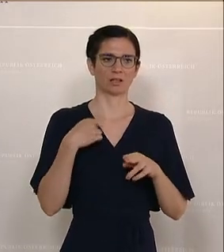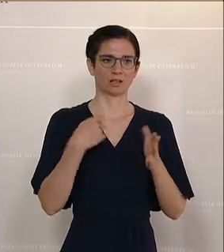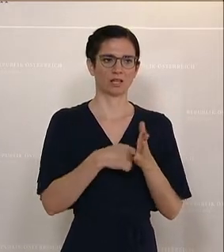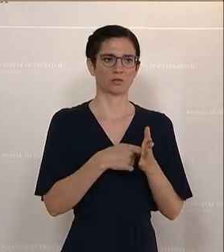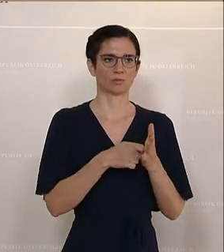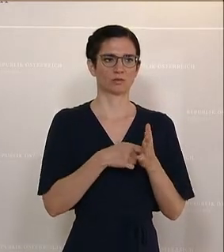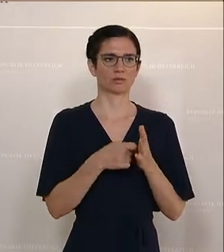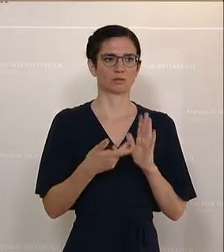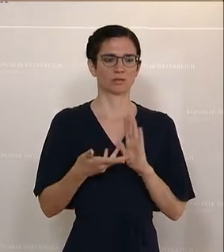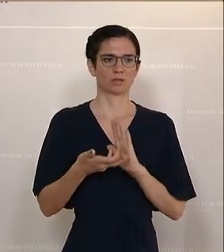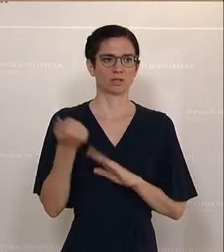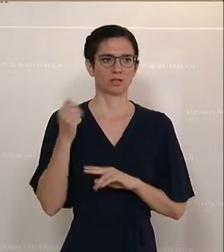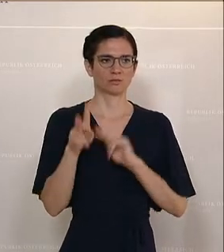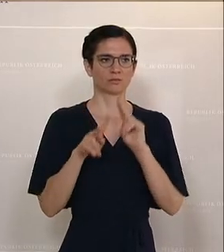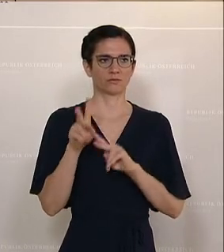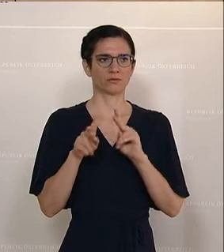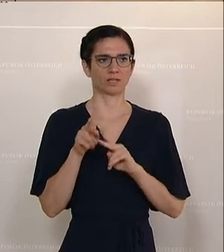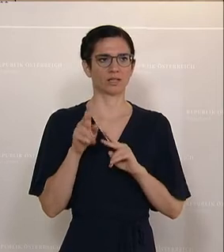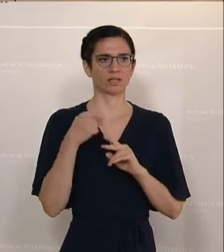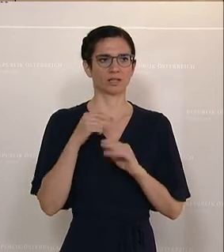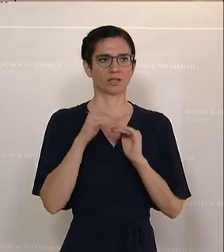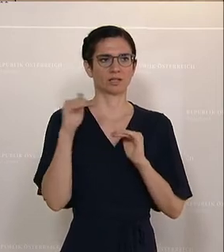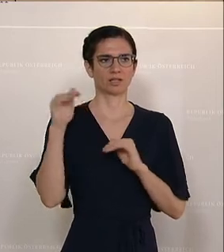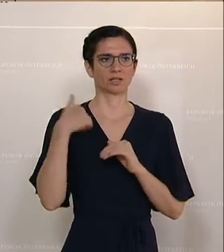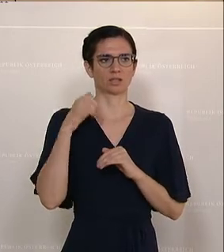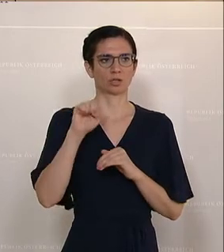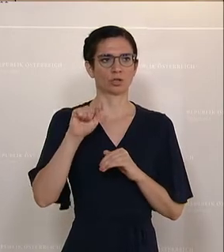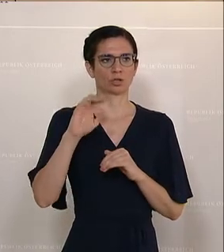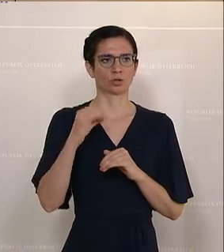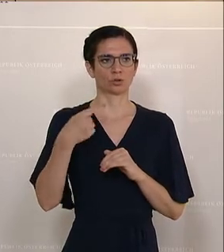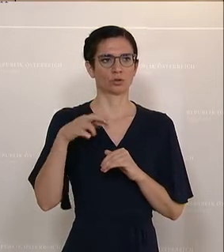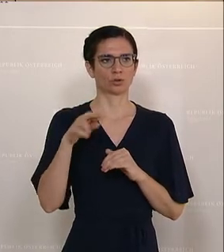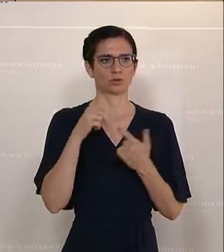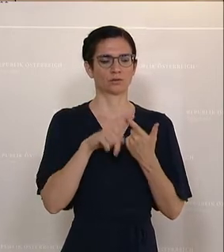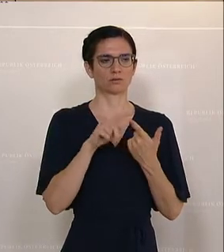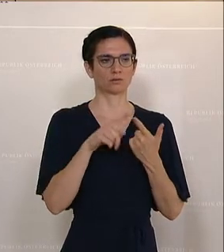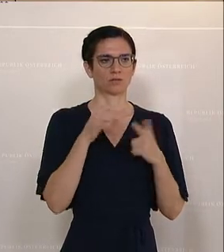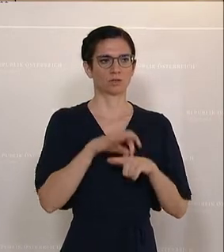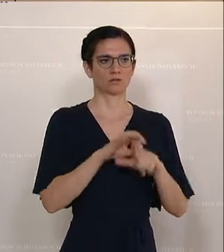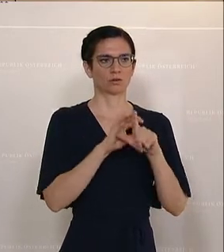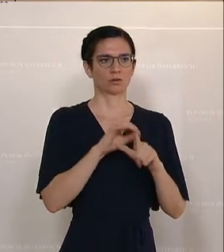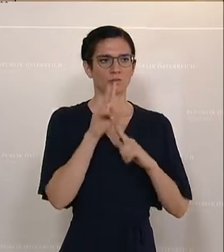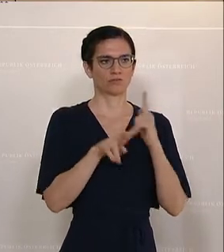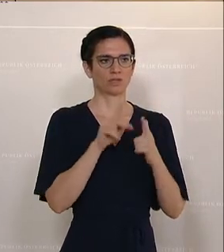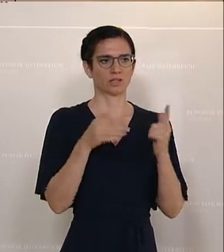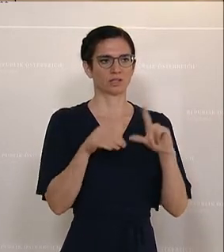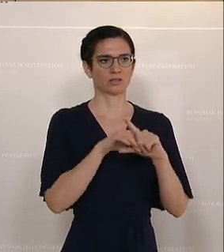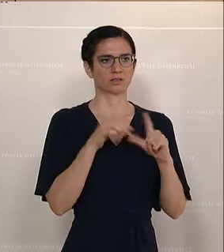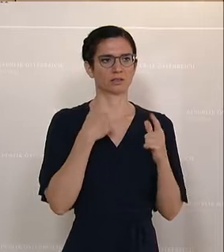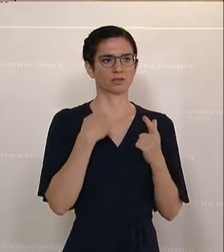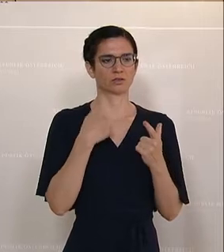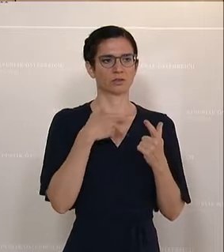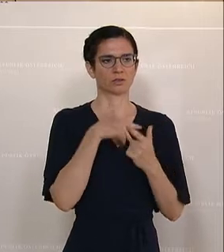Abschaffung Pflegeregress, Sozialminister Stöger, Einführung Pflegekarenz, Sozialminister